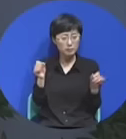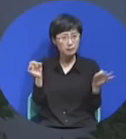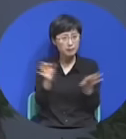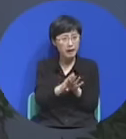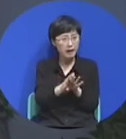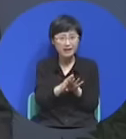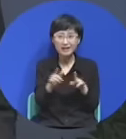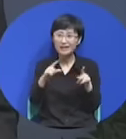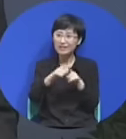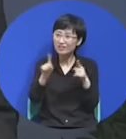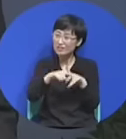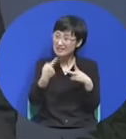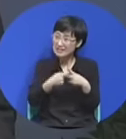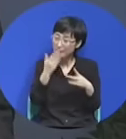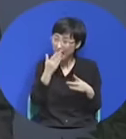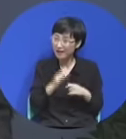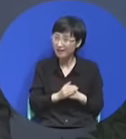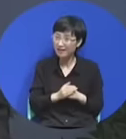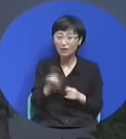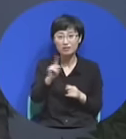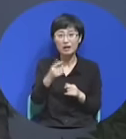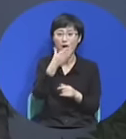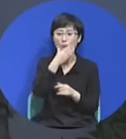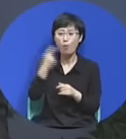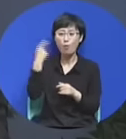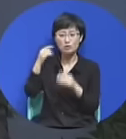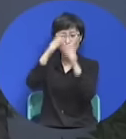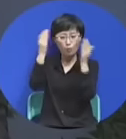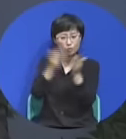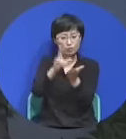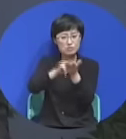복음은 뭐든지 해결하다 이해하기 힘들어요.